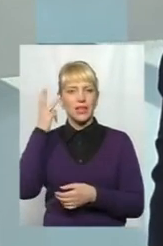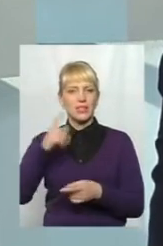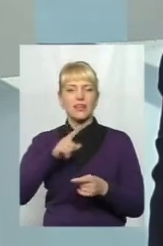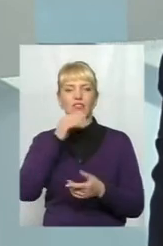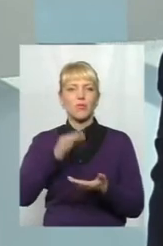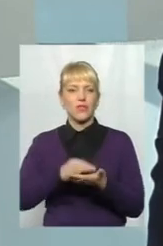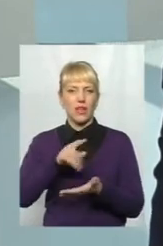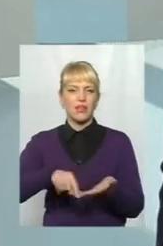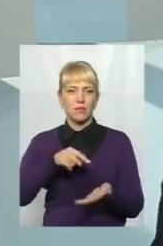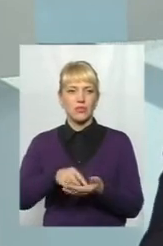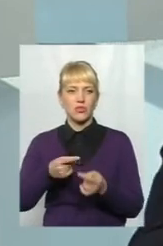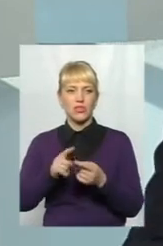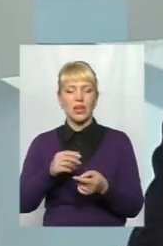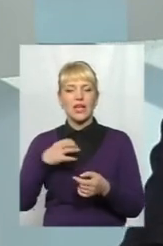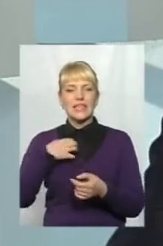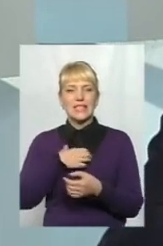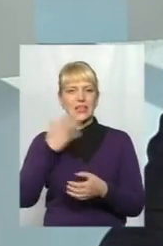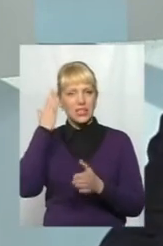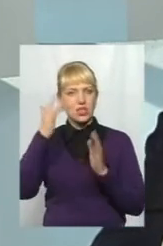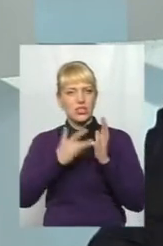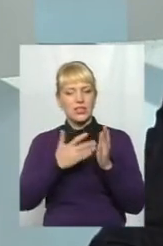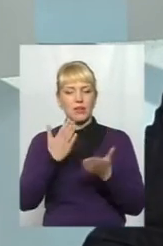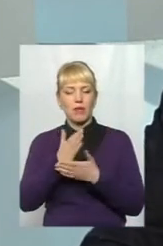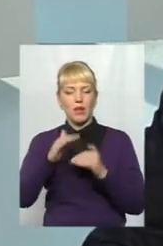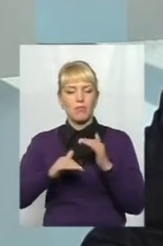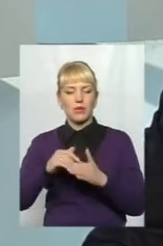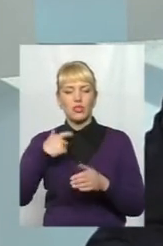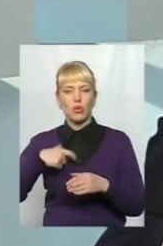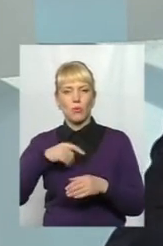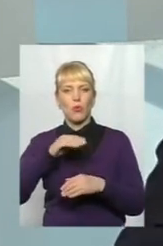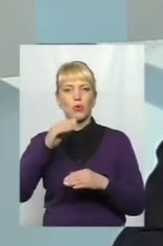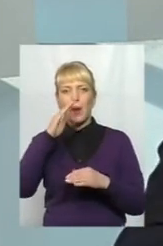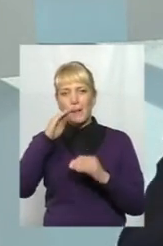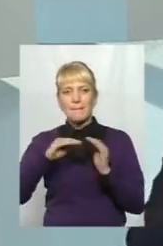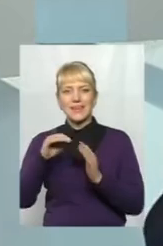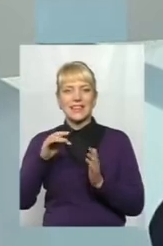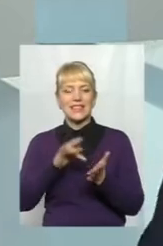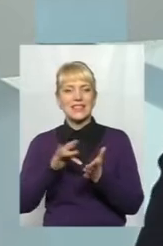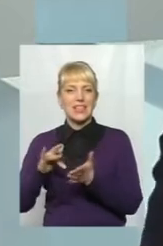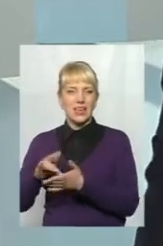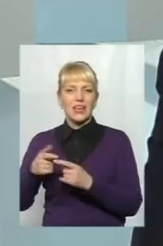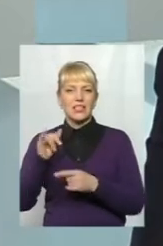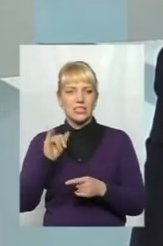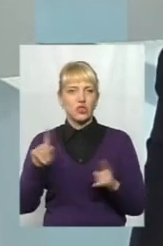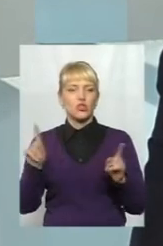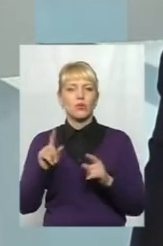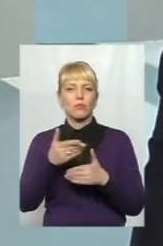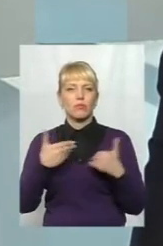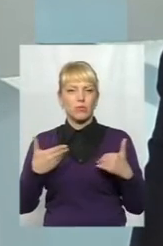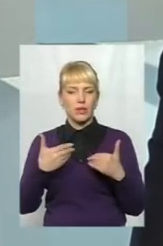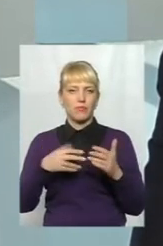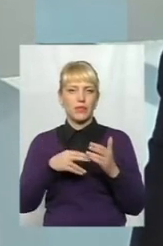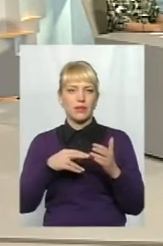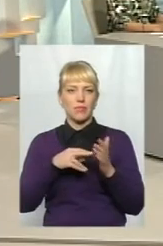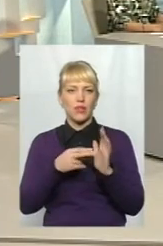стратегічна ціль, вона має під собою конкретні підцілі, що ми повинні розуміти і що ми вбачаємо в цих, наприклад, тих